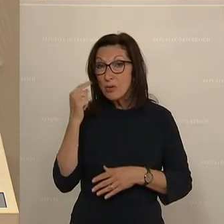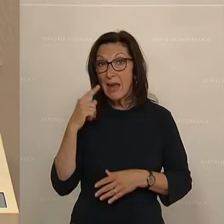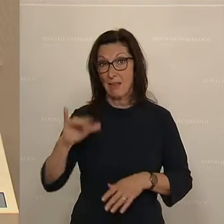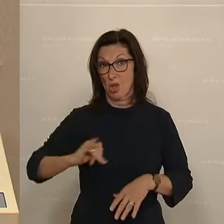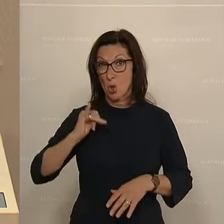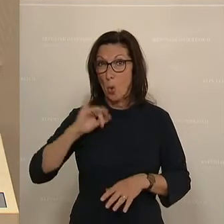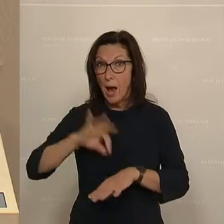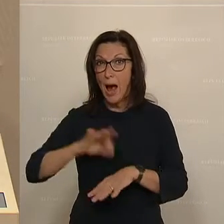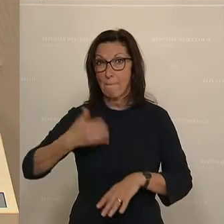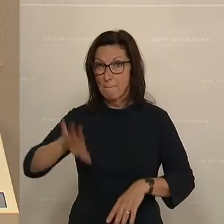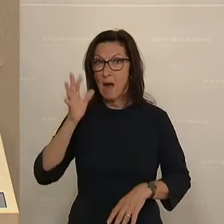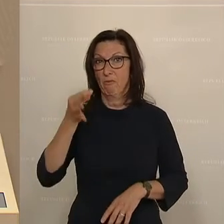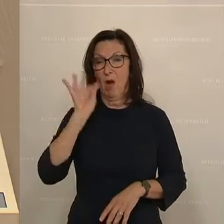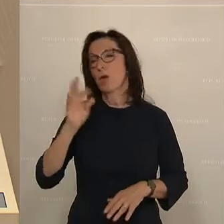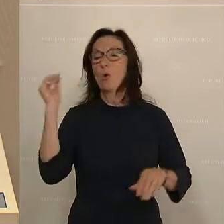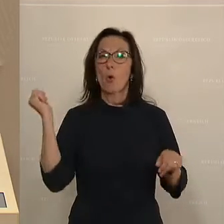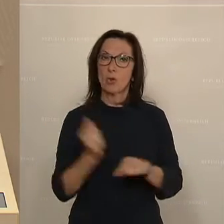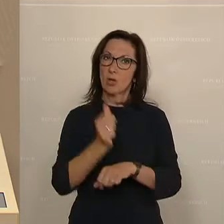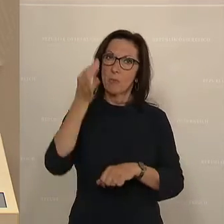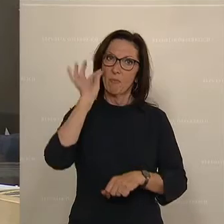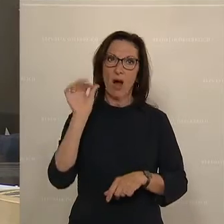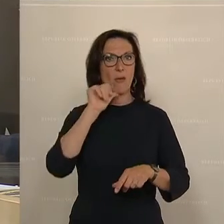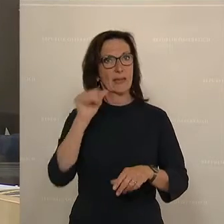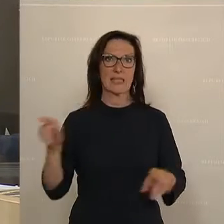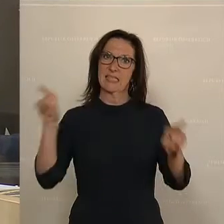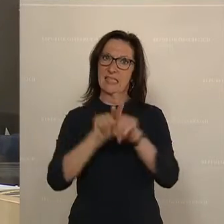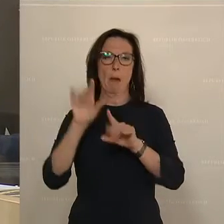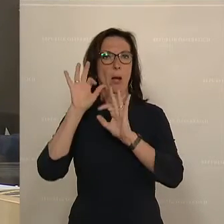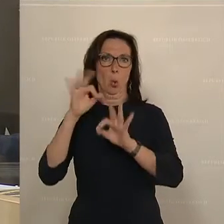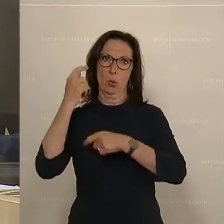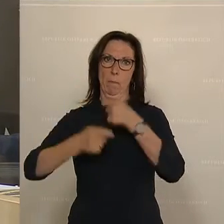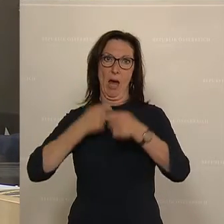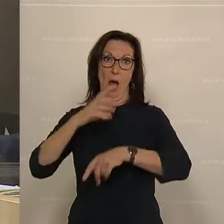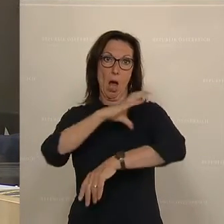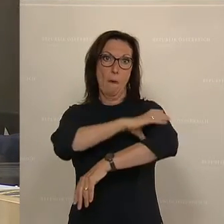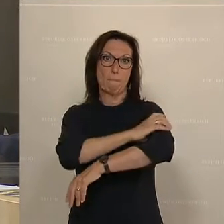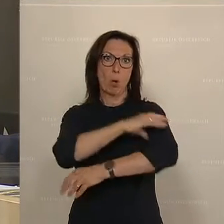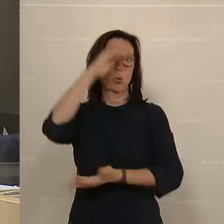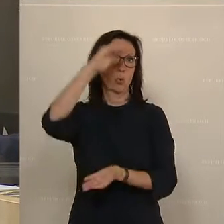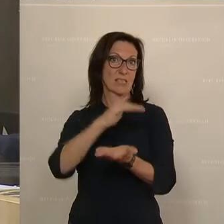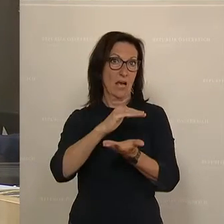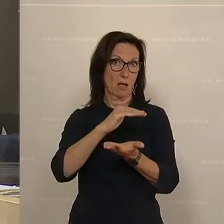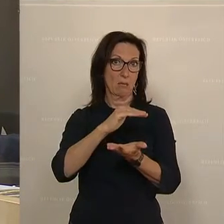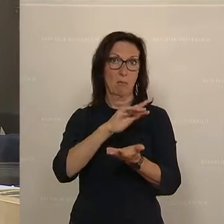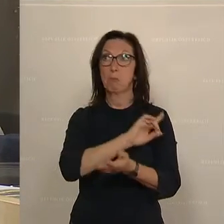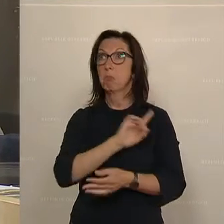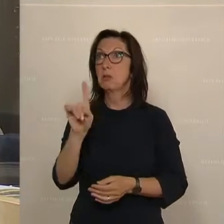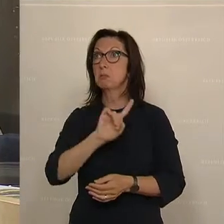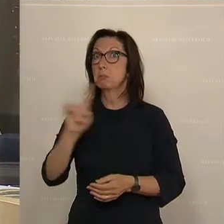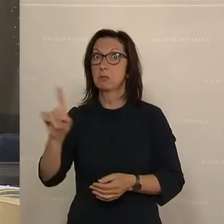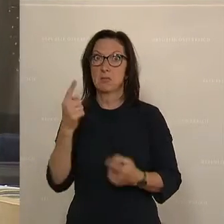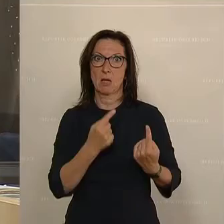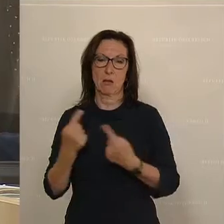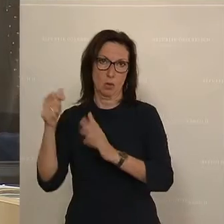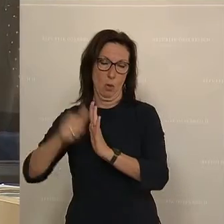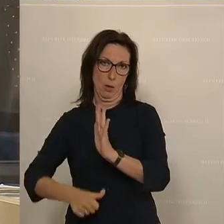Und dennoch werden Frauen oft nicht gleich gut behandelt. Das fängt bei Blutdrucksenkern an und hört im OP auf. Die